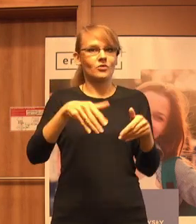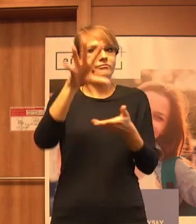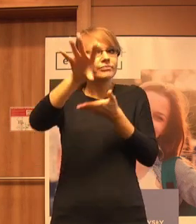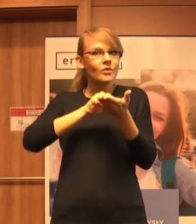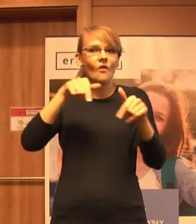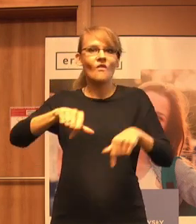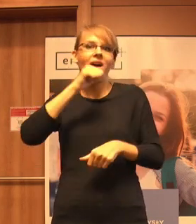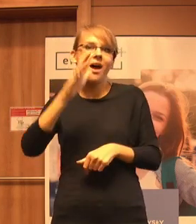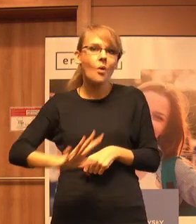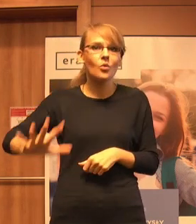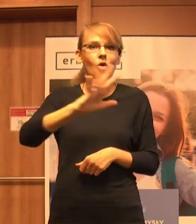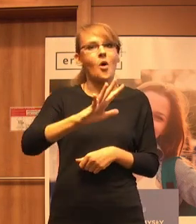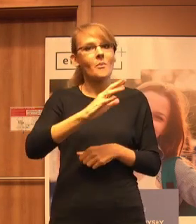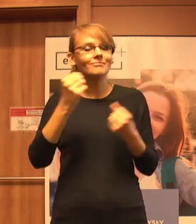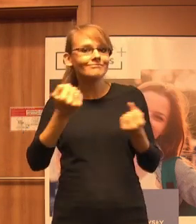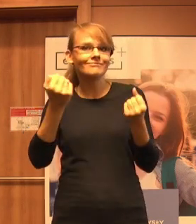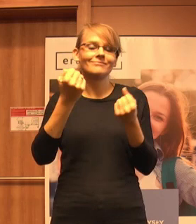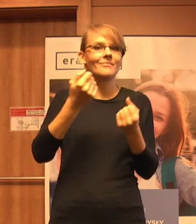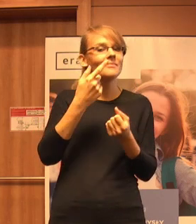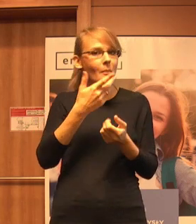inspirować.